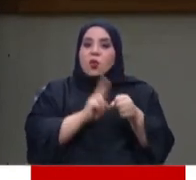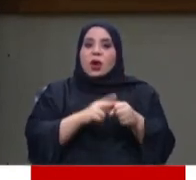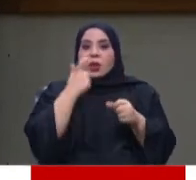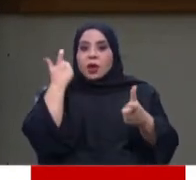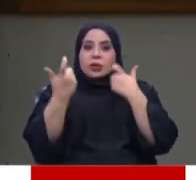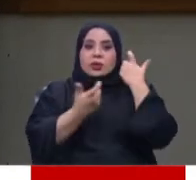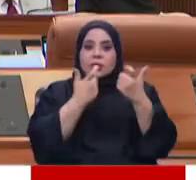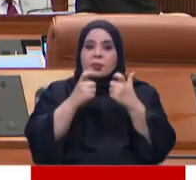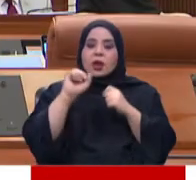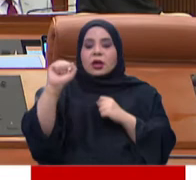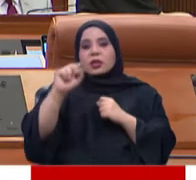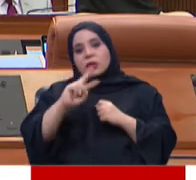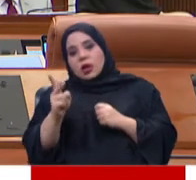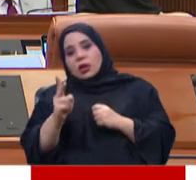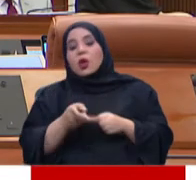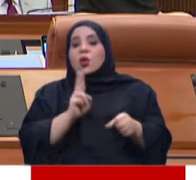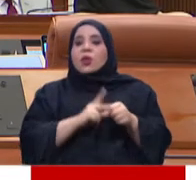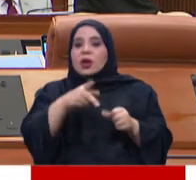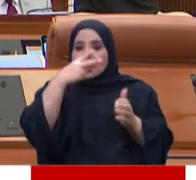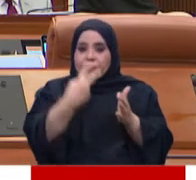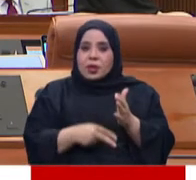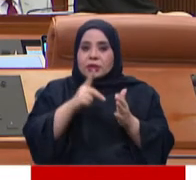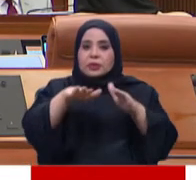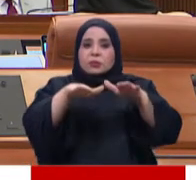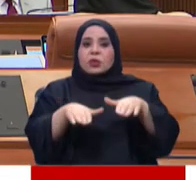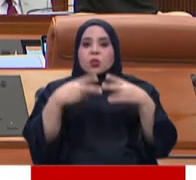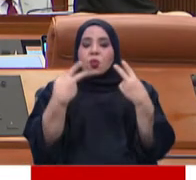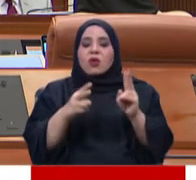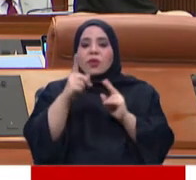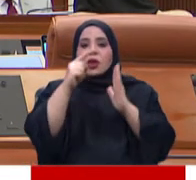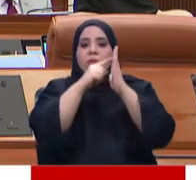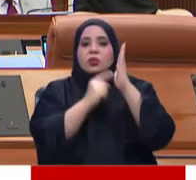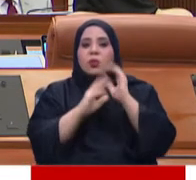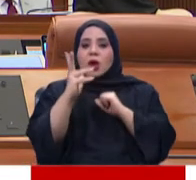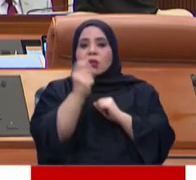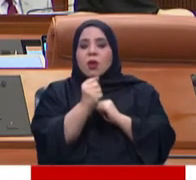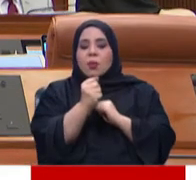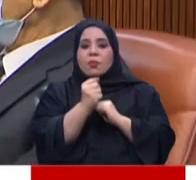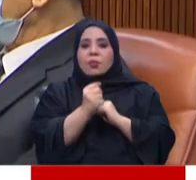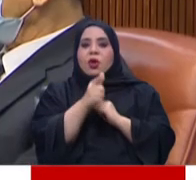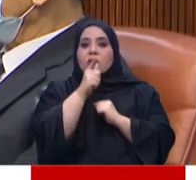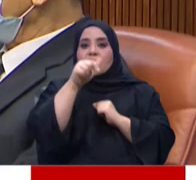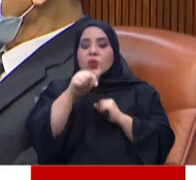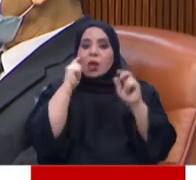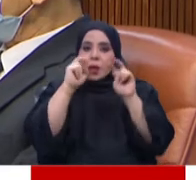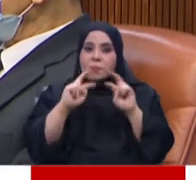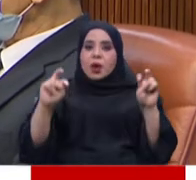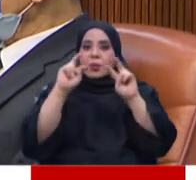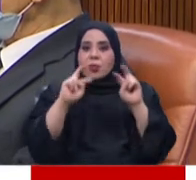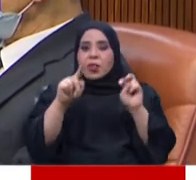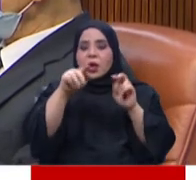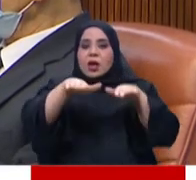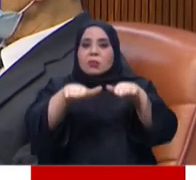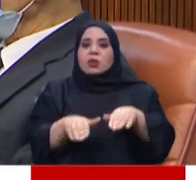والمراقبة من ناحية أخرى وقرر المجلس الموافقة على المرسومة بقانون بعد ذلك بحث